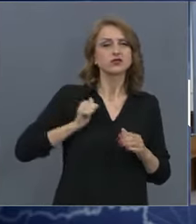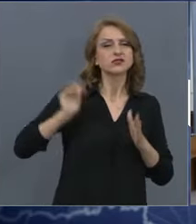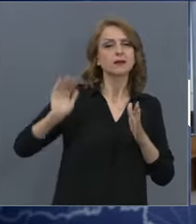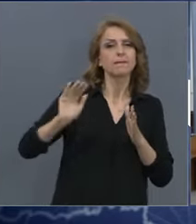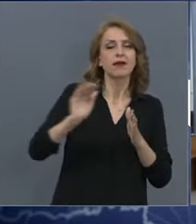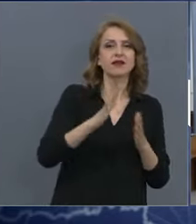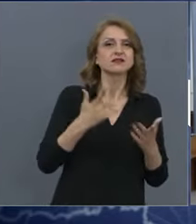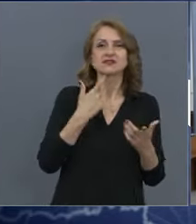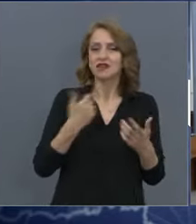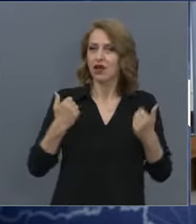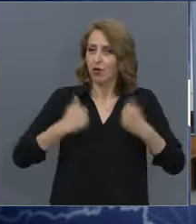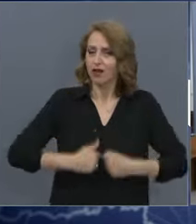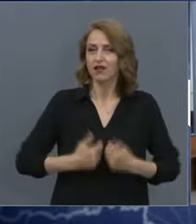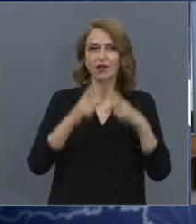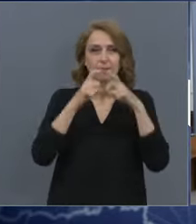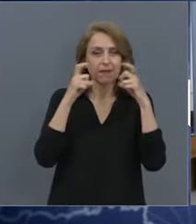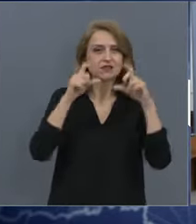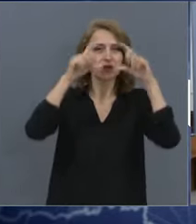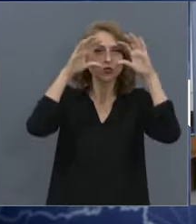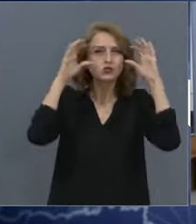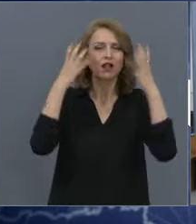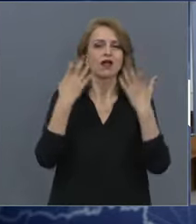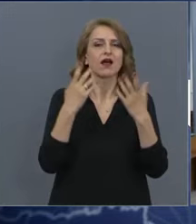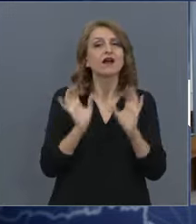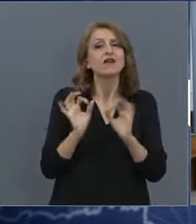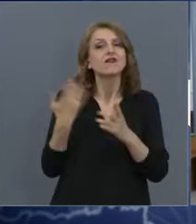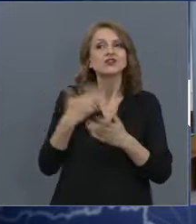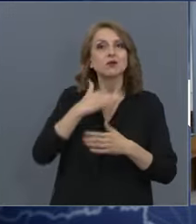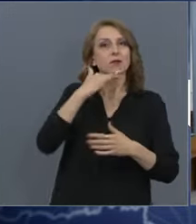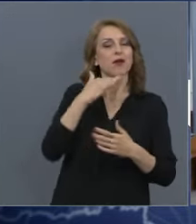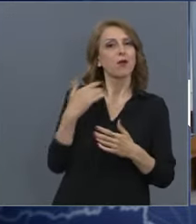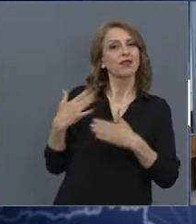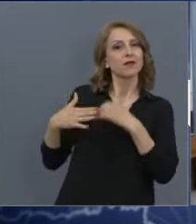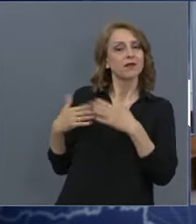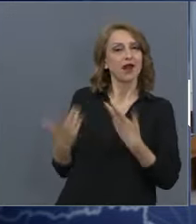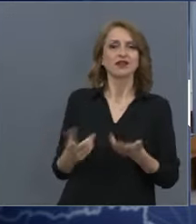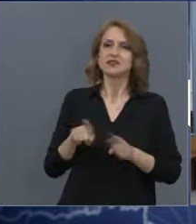запасите, облекла, маски, очила, това, което практиката ни показва, тестове,